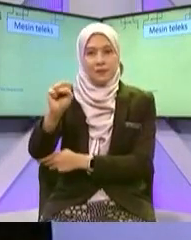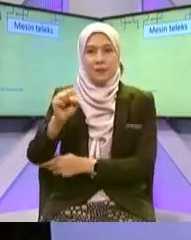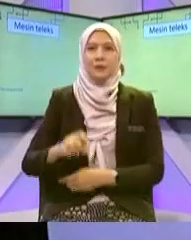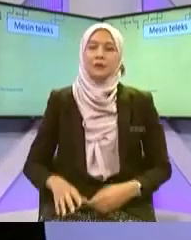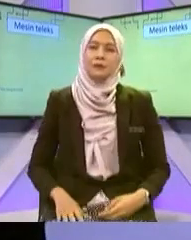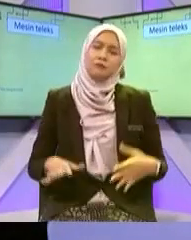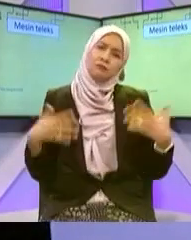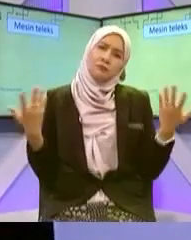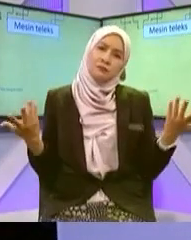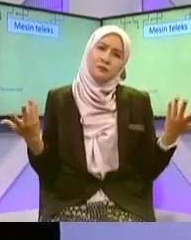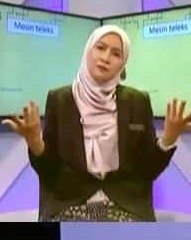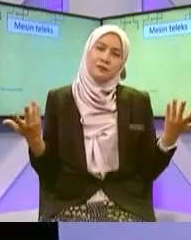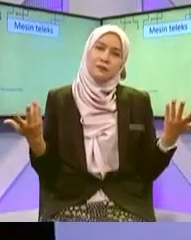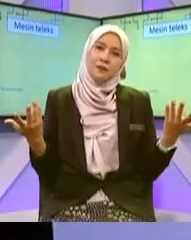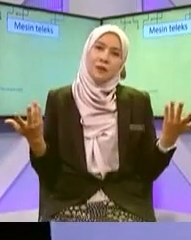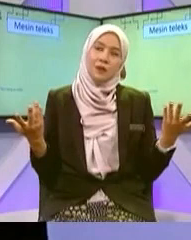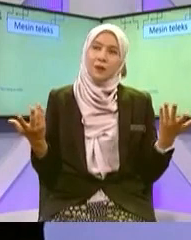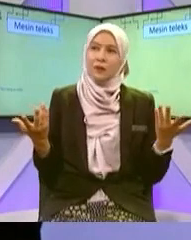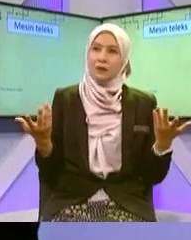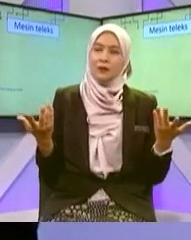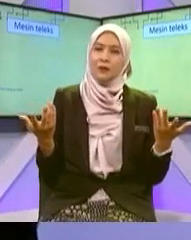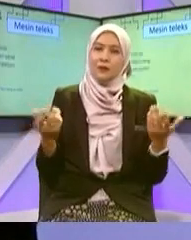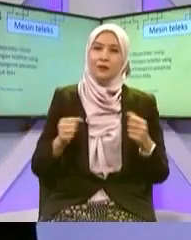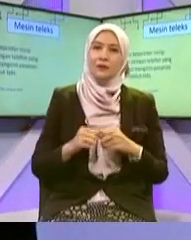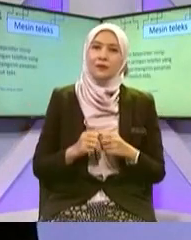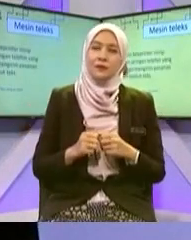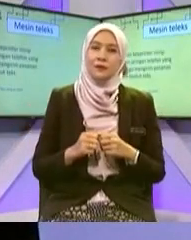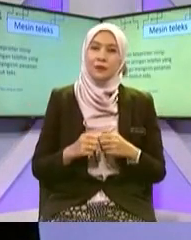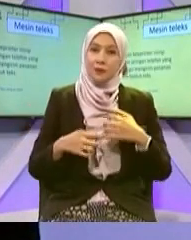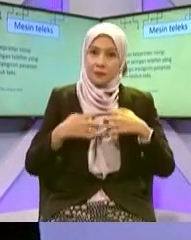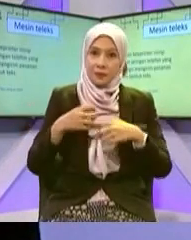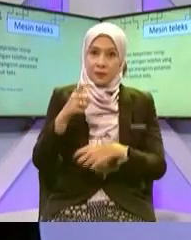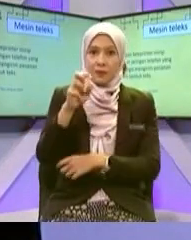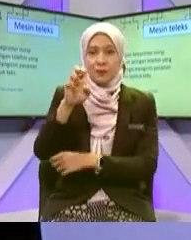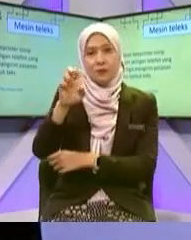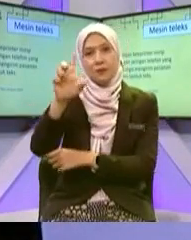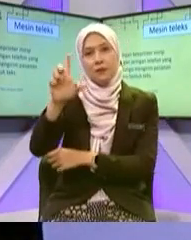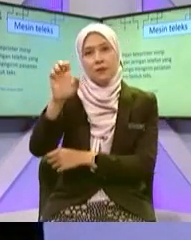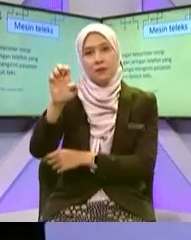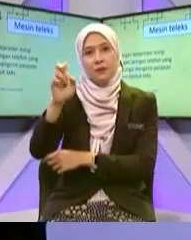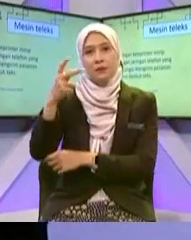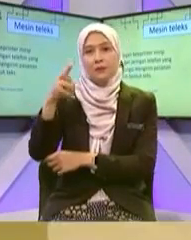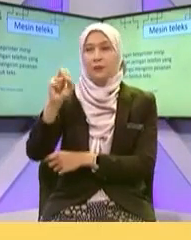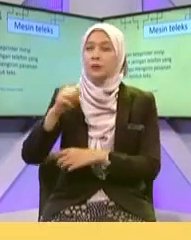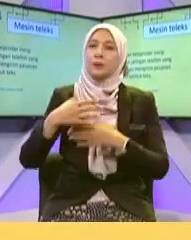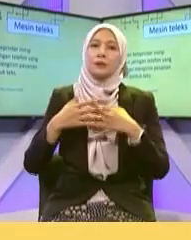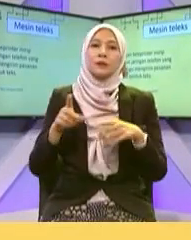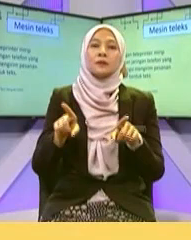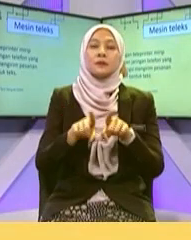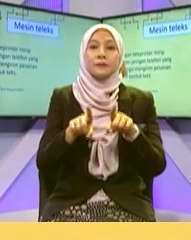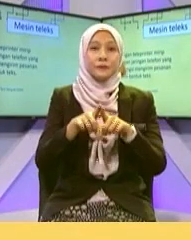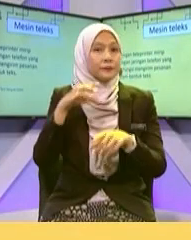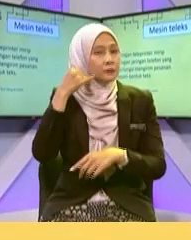Mesin telex Dia berkembang Satu persatu Mesin telex ni Adalah jaringan teleprinter Mirip dengan jaringan telefon